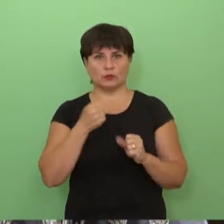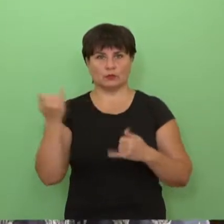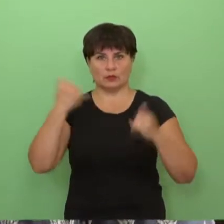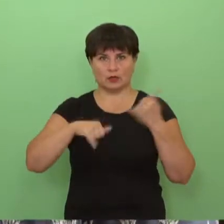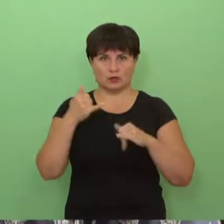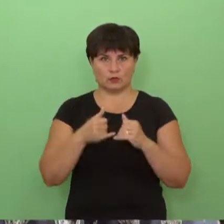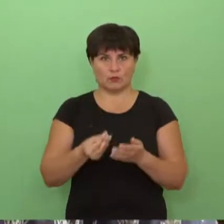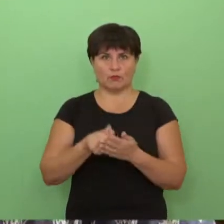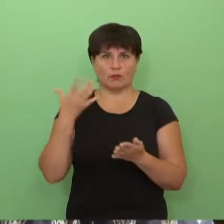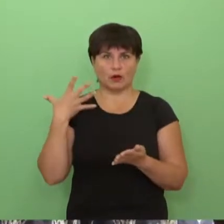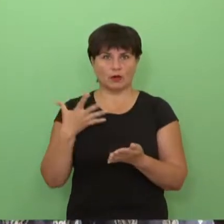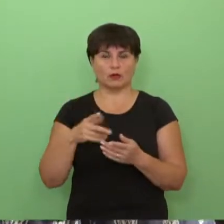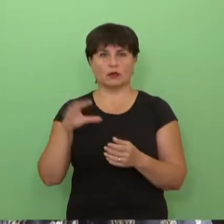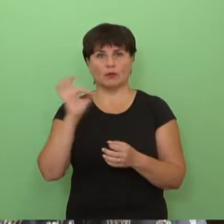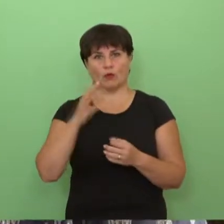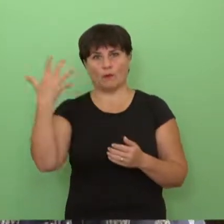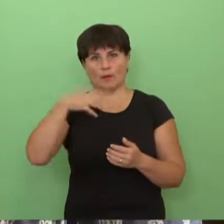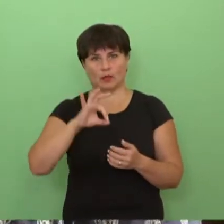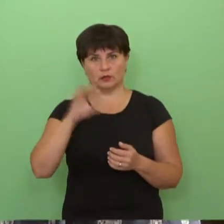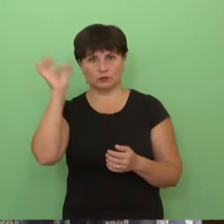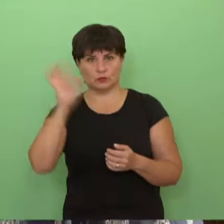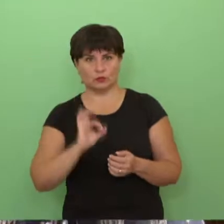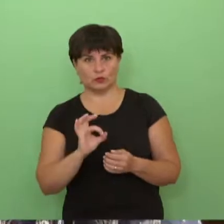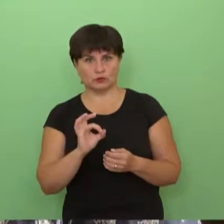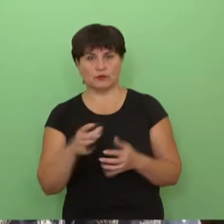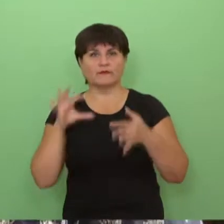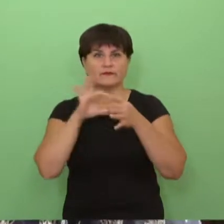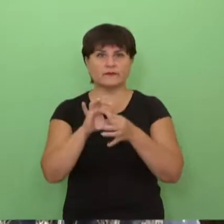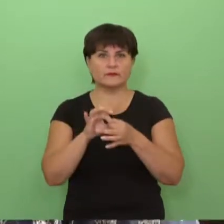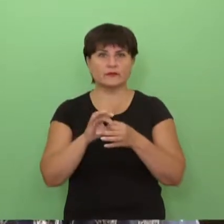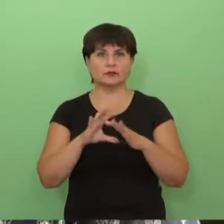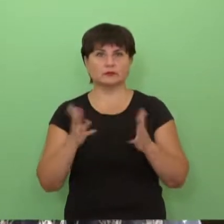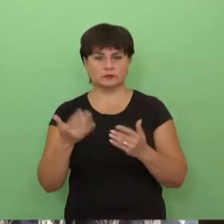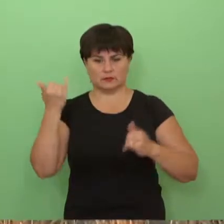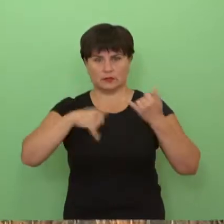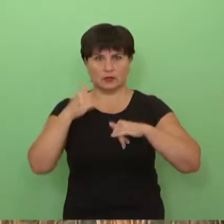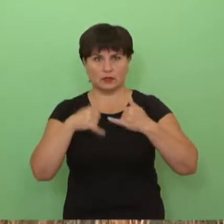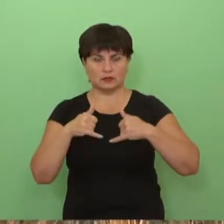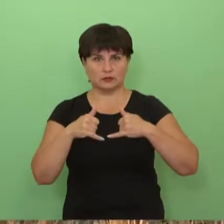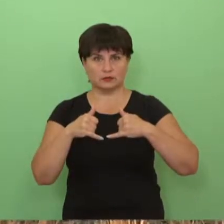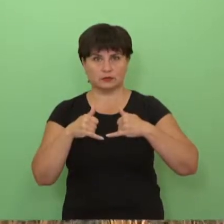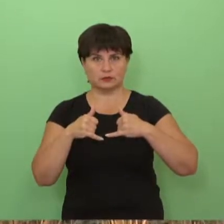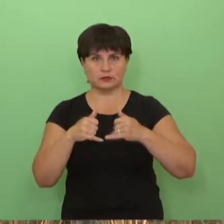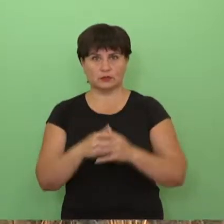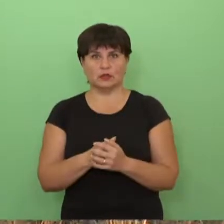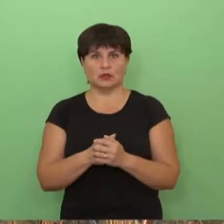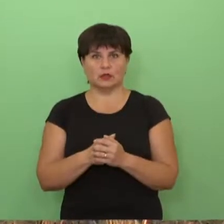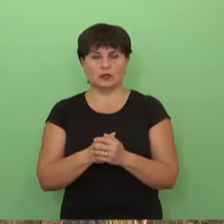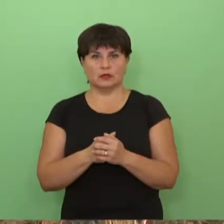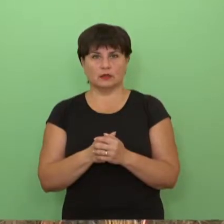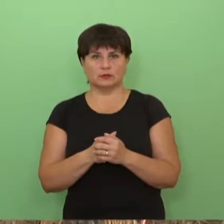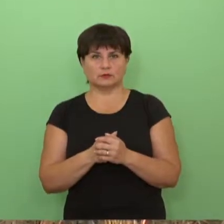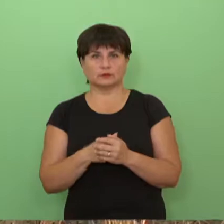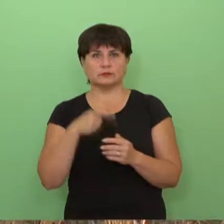trašų brangimą apie 50 procentų, 40-50 procentų, pirklausomai nuo traškos pesicidų. Irgi panašus